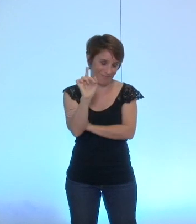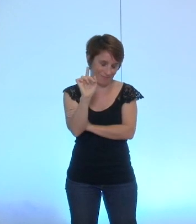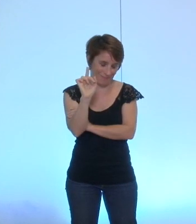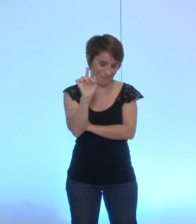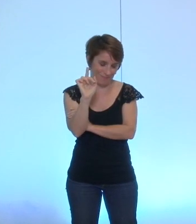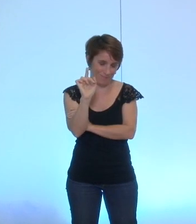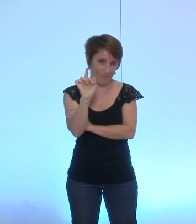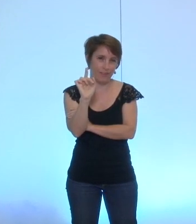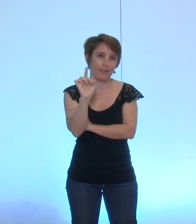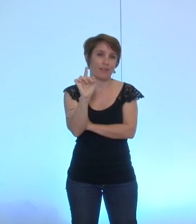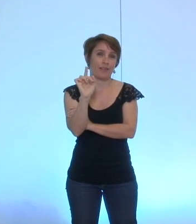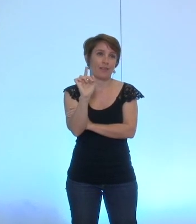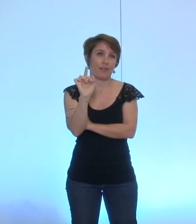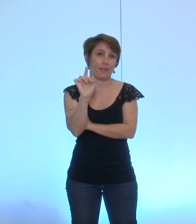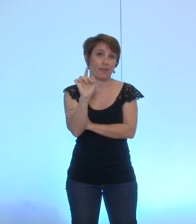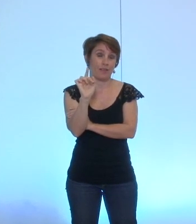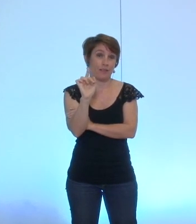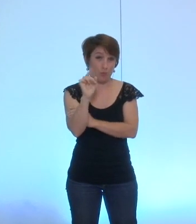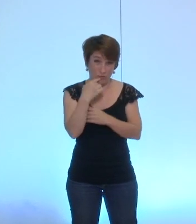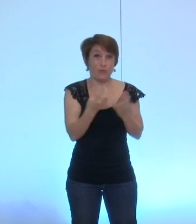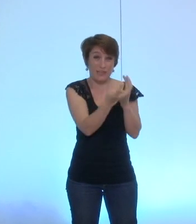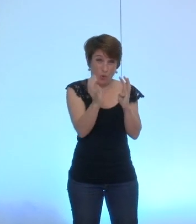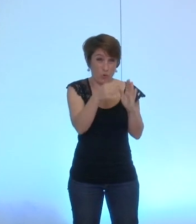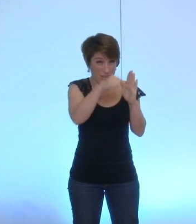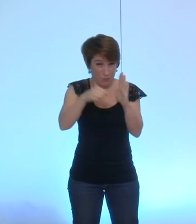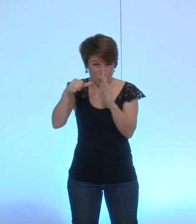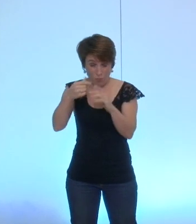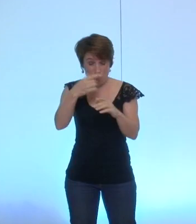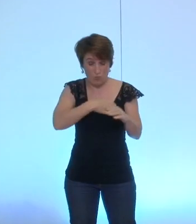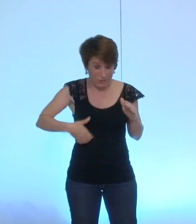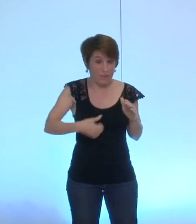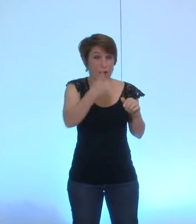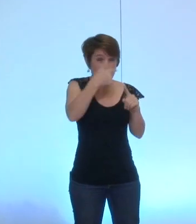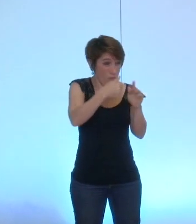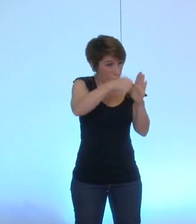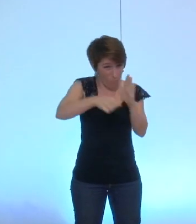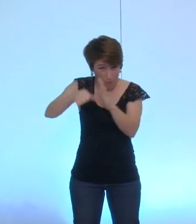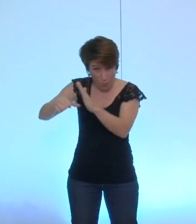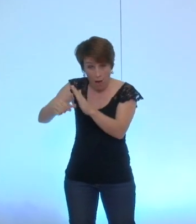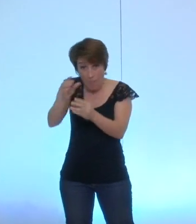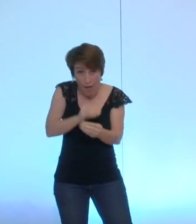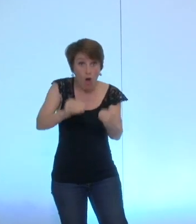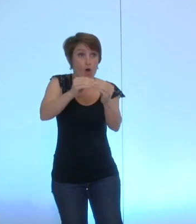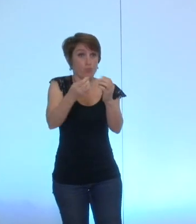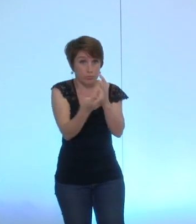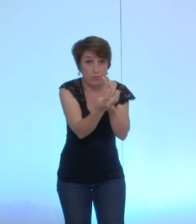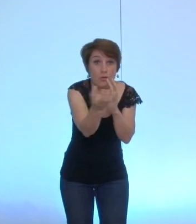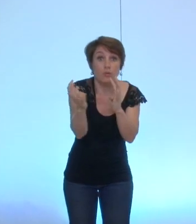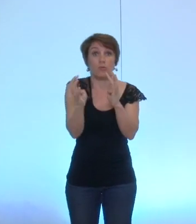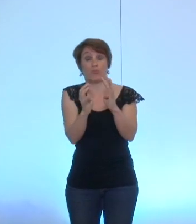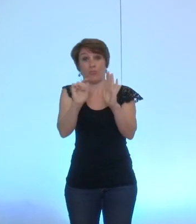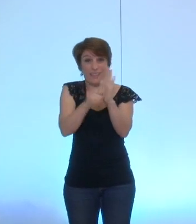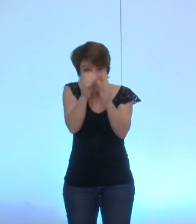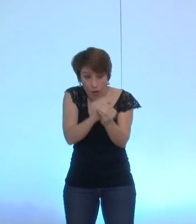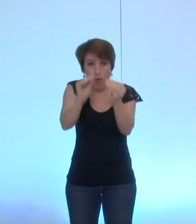de là à envisager de le réunir spécifiquement pour un débat qui ne ferait pas l'objet de délibération